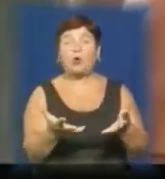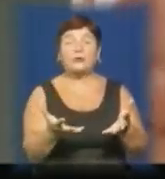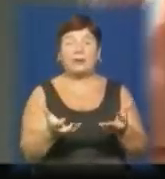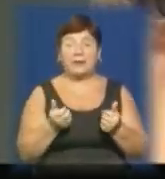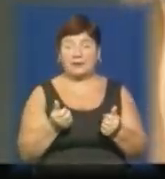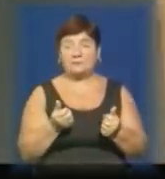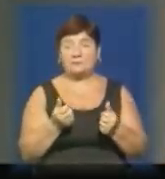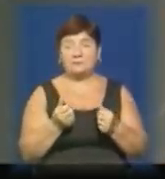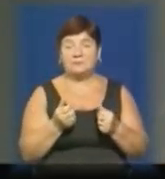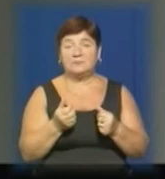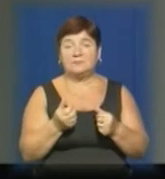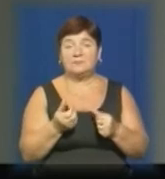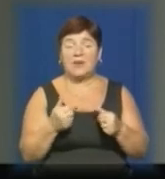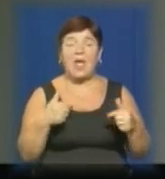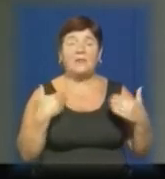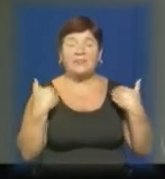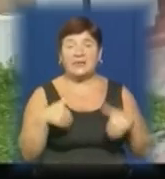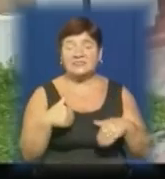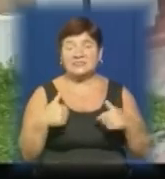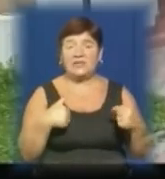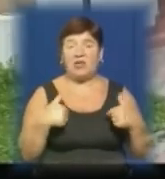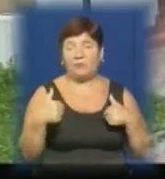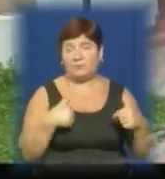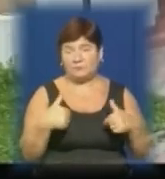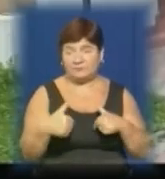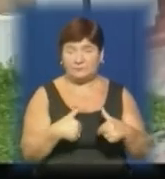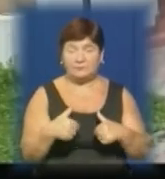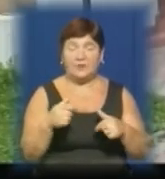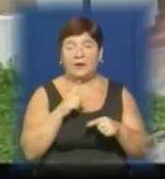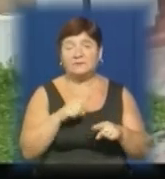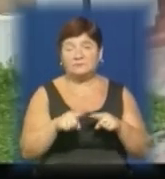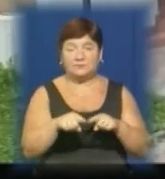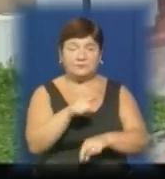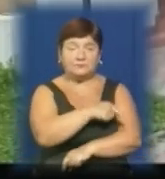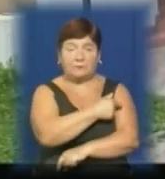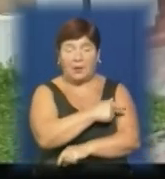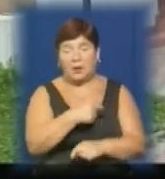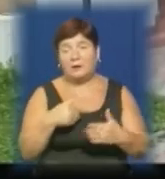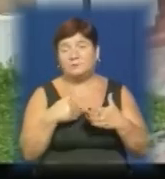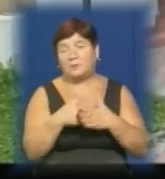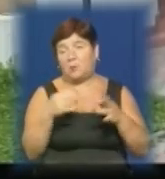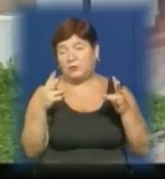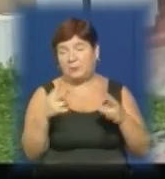тісні ушкодження, На місце викликало слідчих та швидку, яка доправила потерпілого до лікарні.